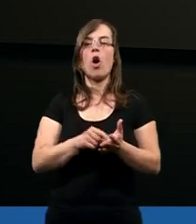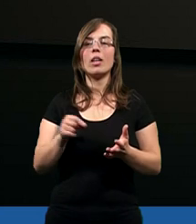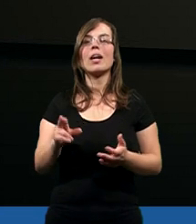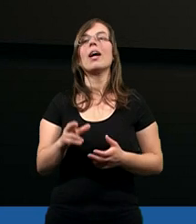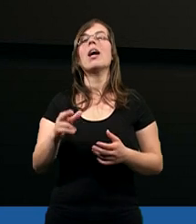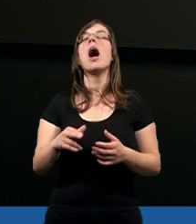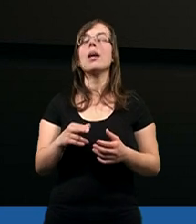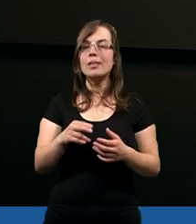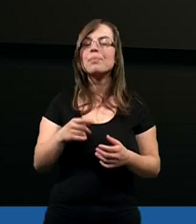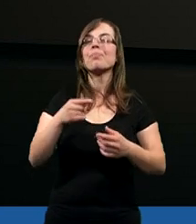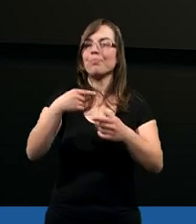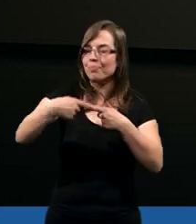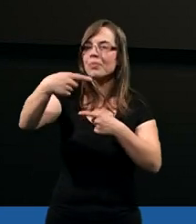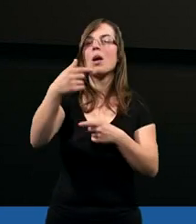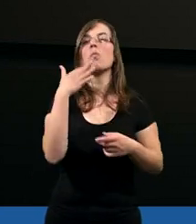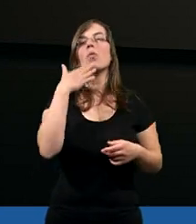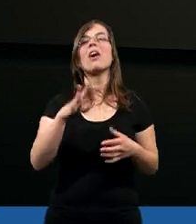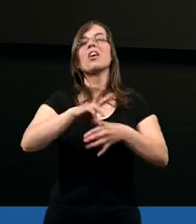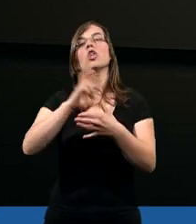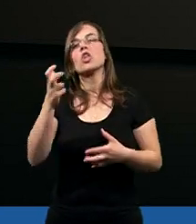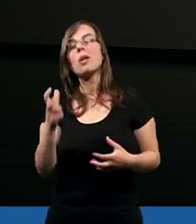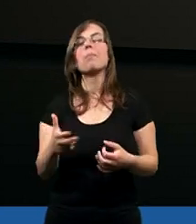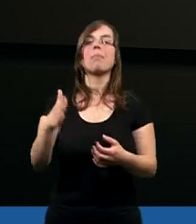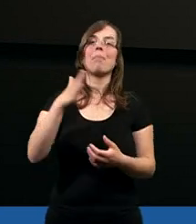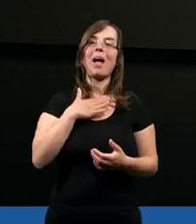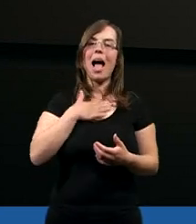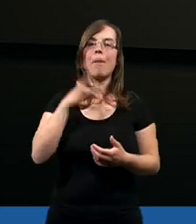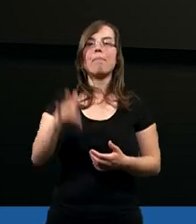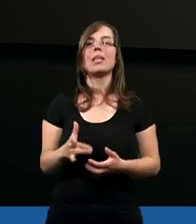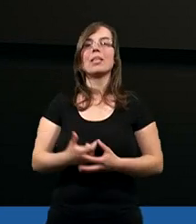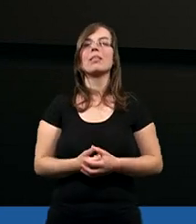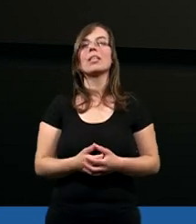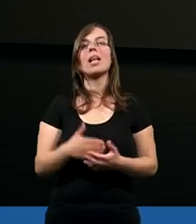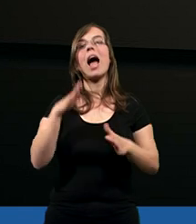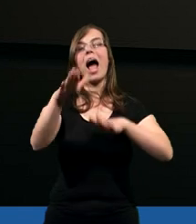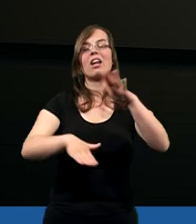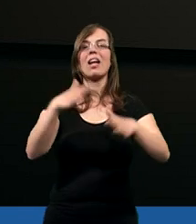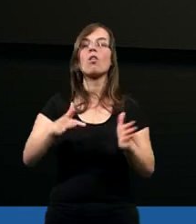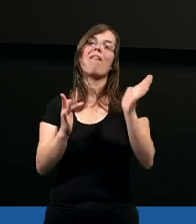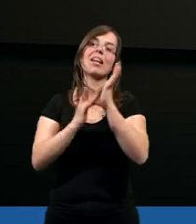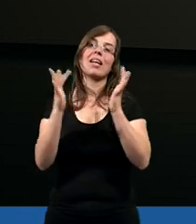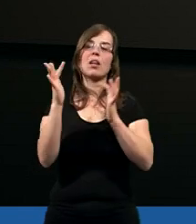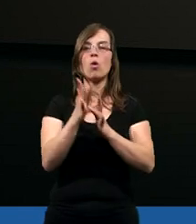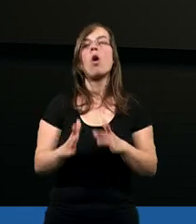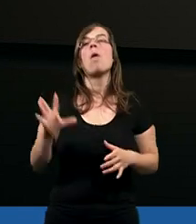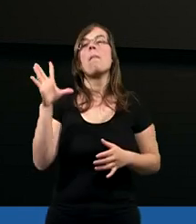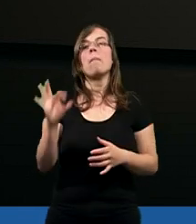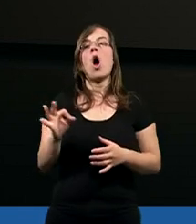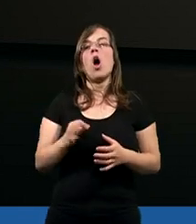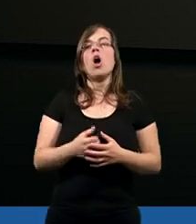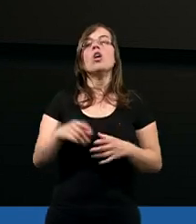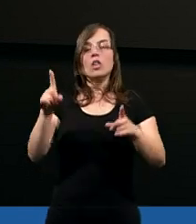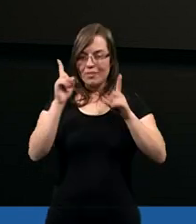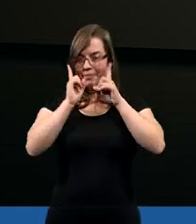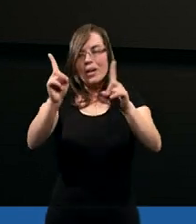precyzuje, w czym my mamy naśladować Pana Jezusa. Bo